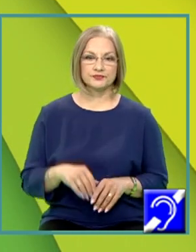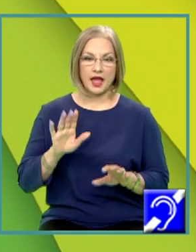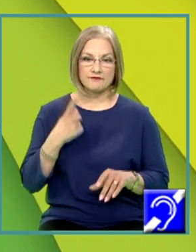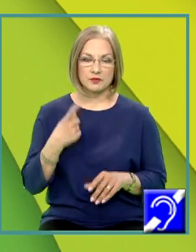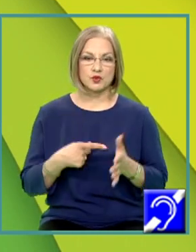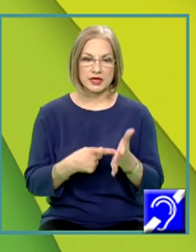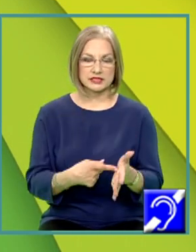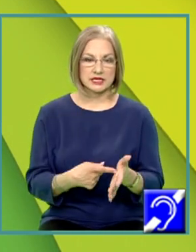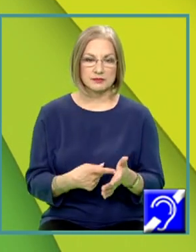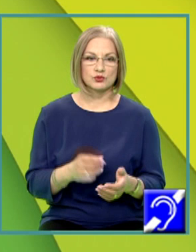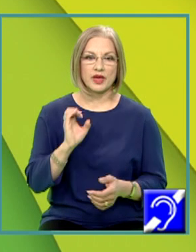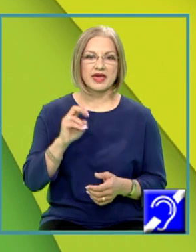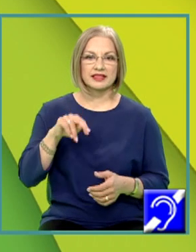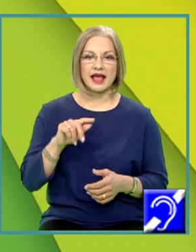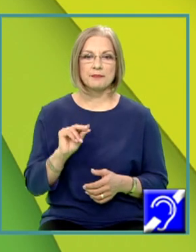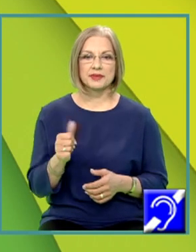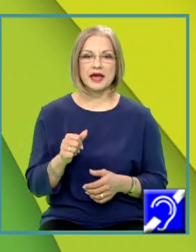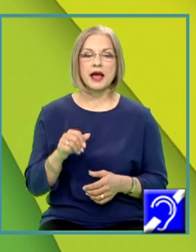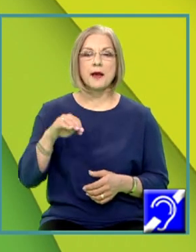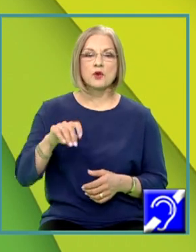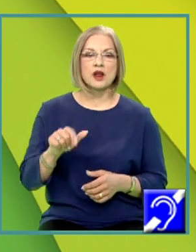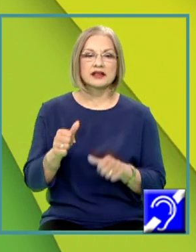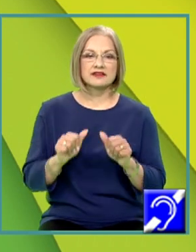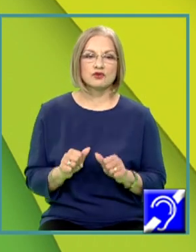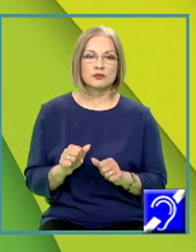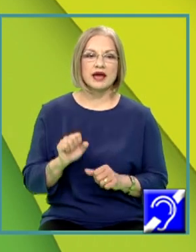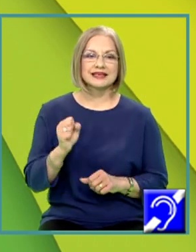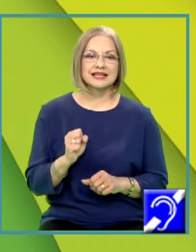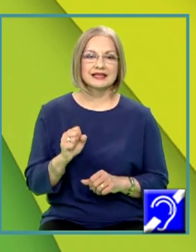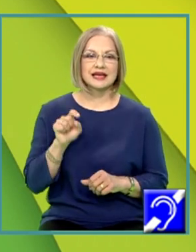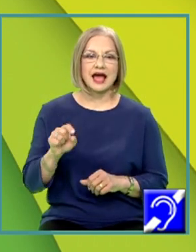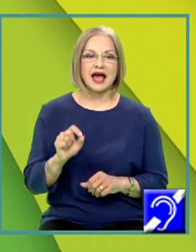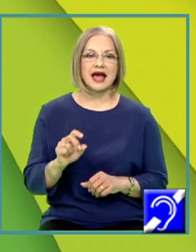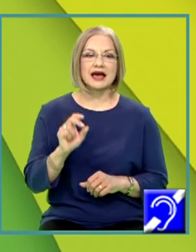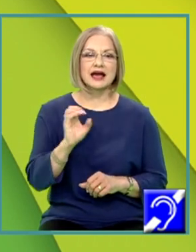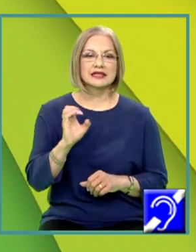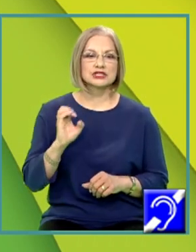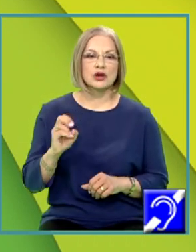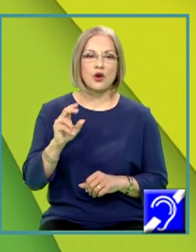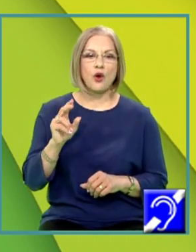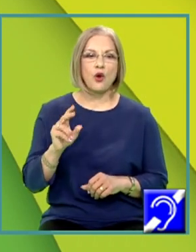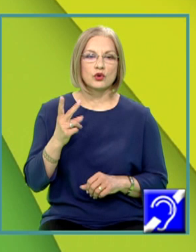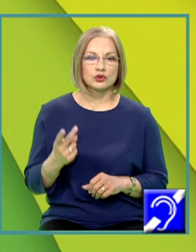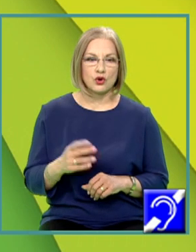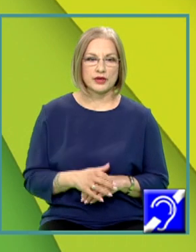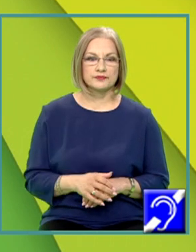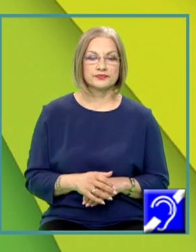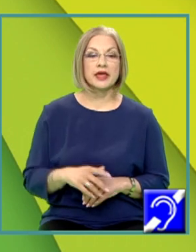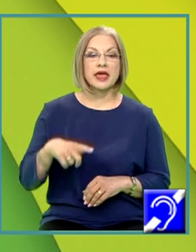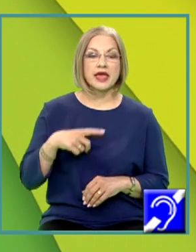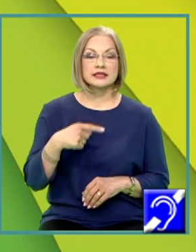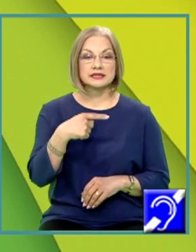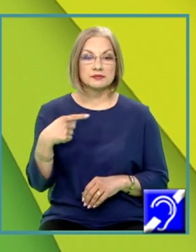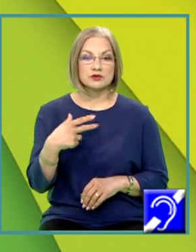exemplu, entalpia molară de formare standard a dioxidului de carbon gazos este